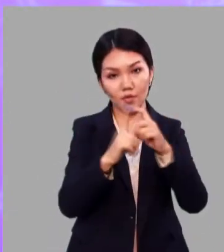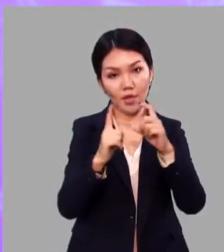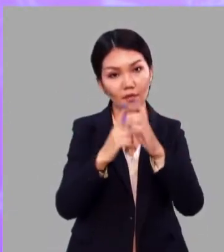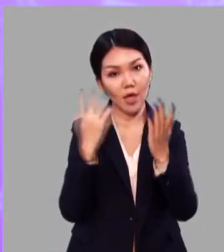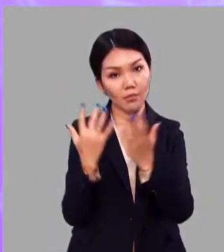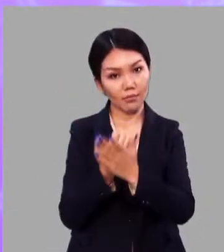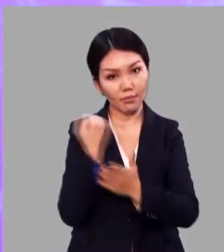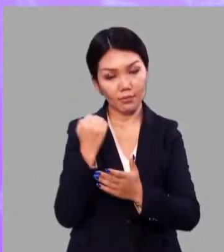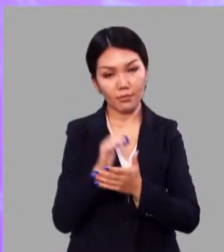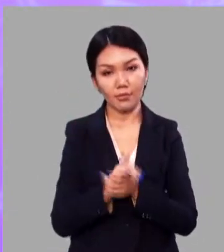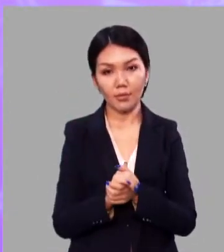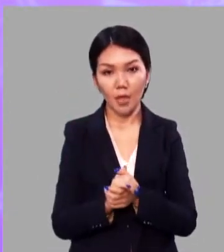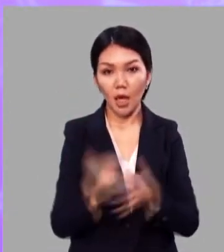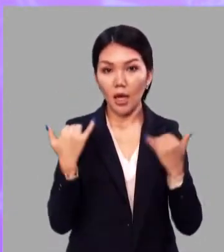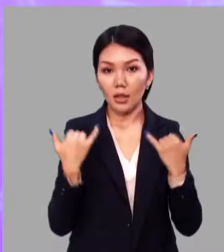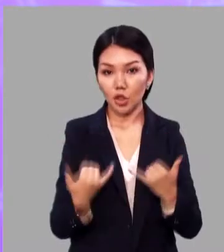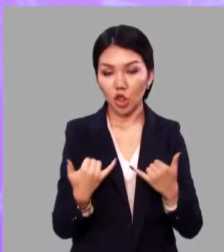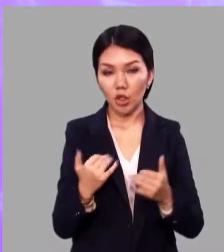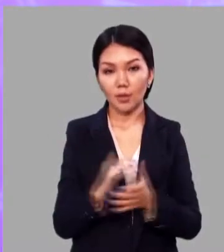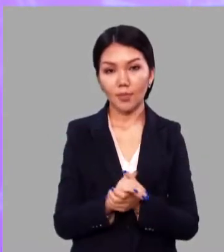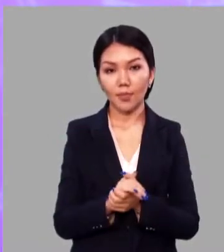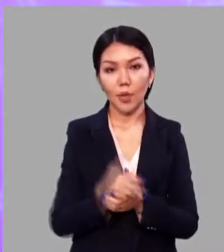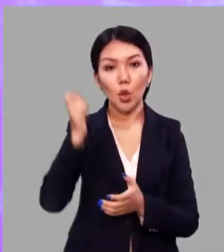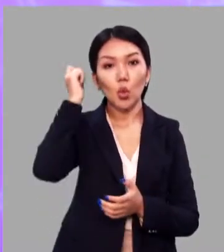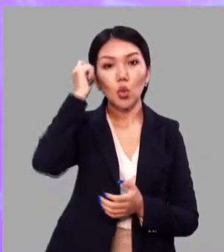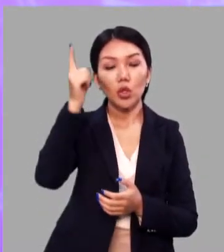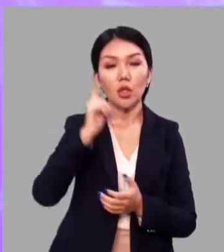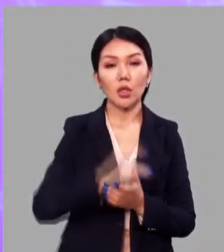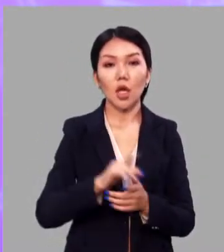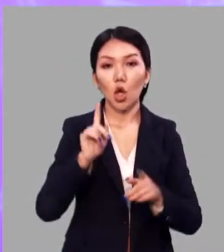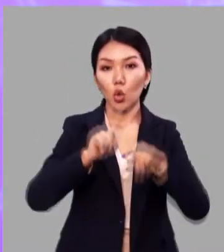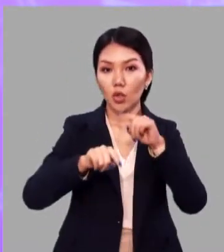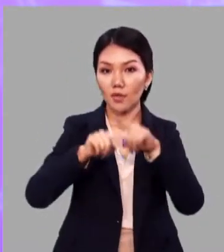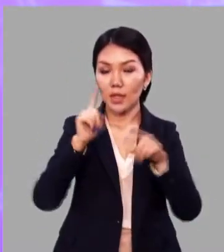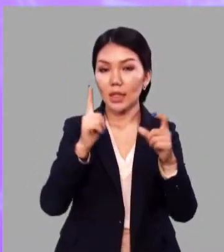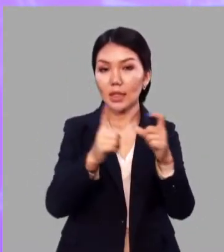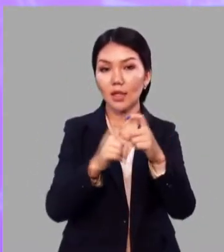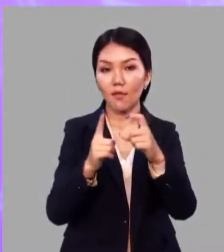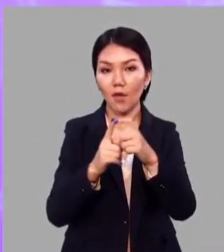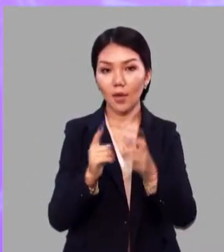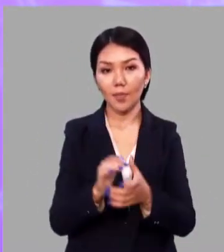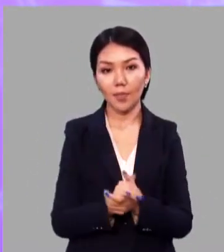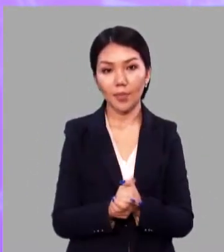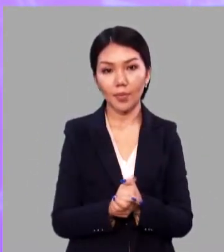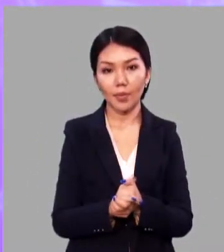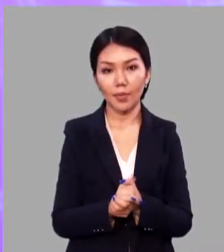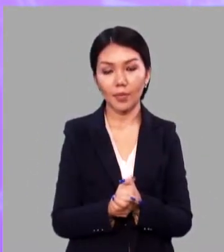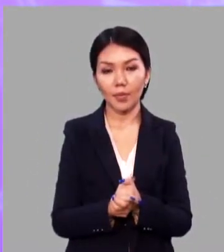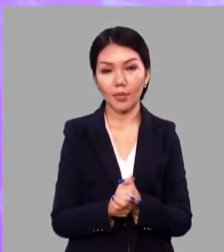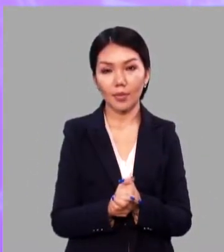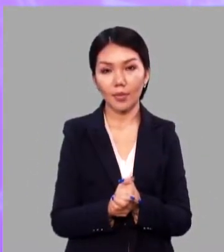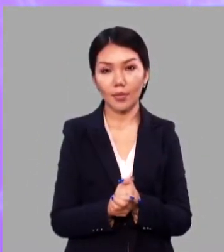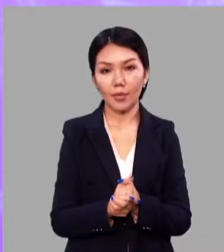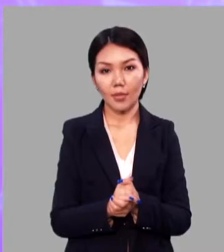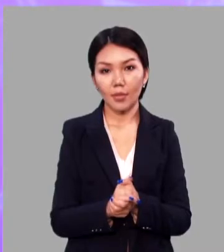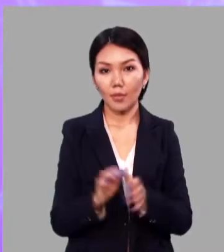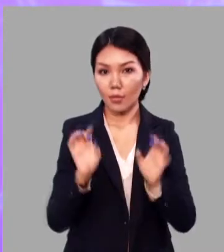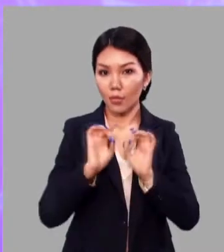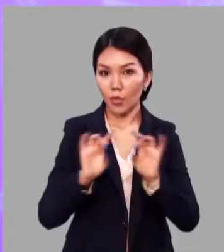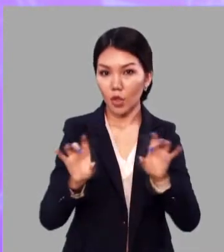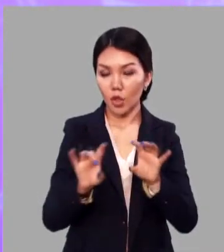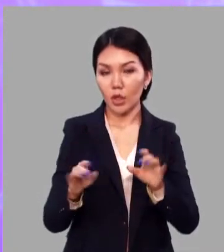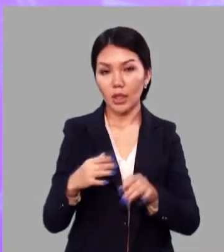корень в словах. А сейчас узнайте родственные слова по описанию